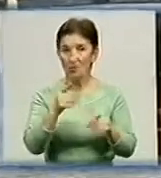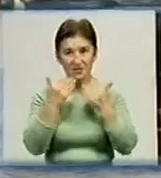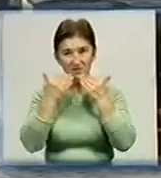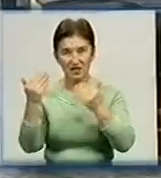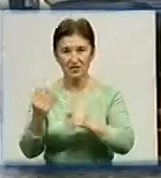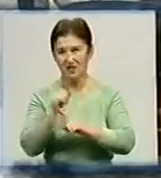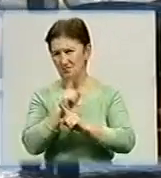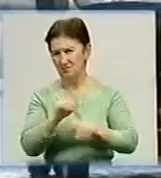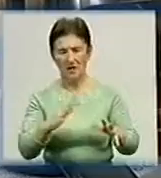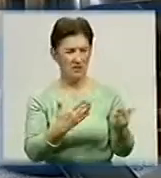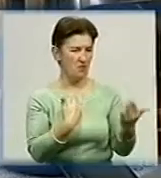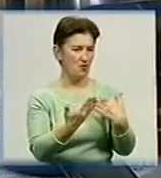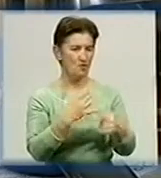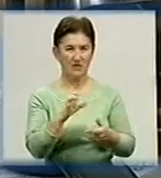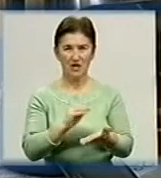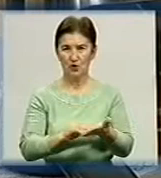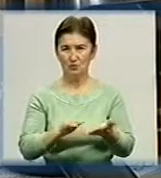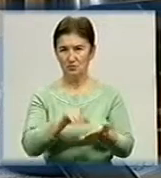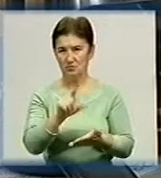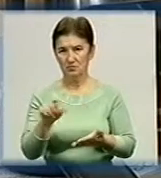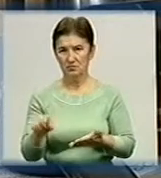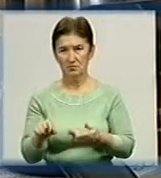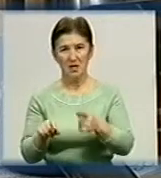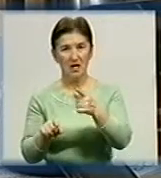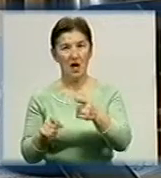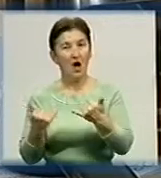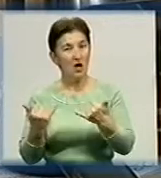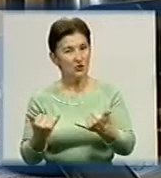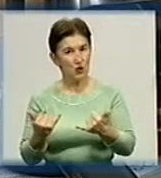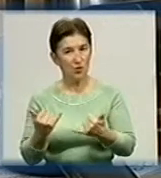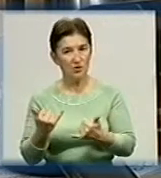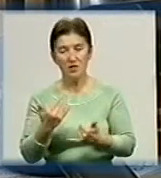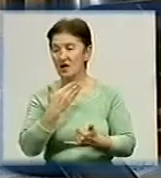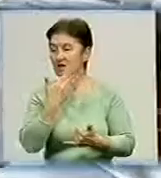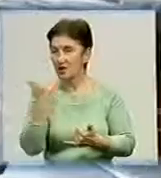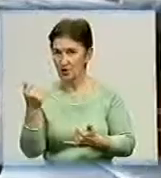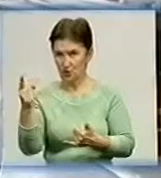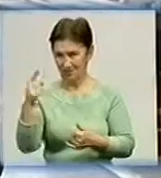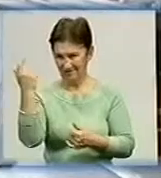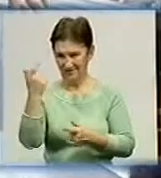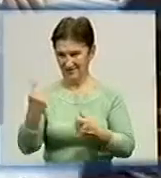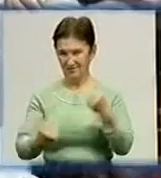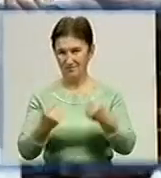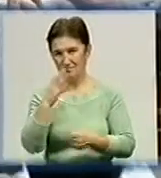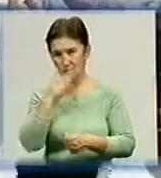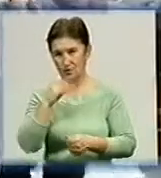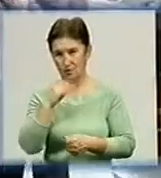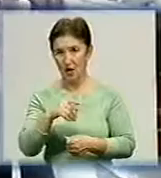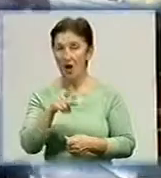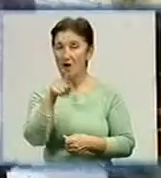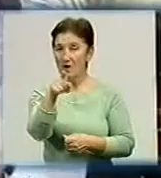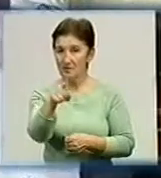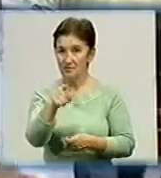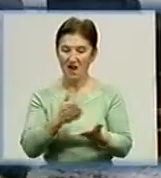стали спілкуватися з журналістами. Андрія Васильовича сьогодні немає і не буде. А без нього ніщо, нічого не може сказати. Ветеран Петро Семенович про інцидент, який